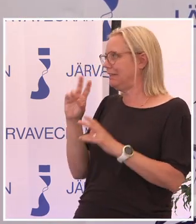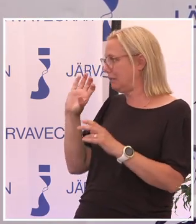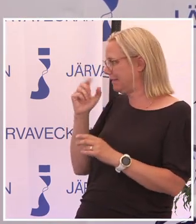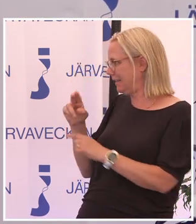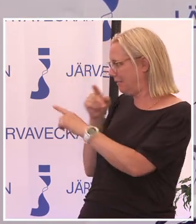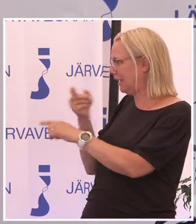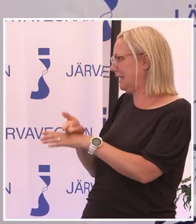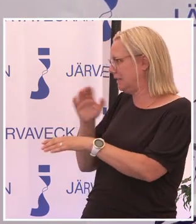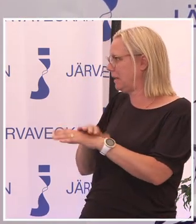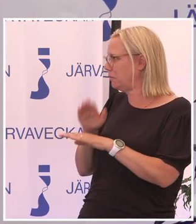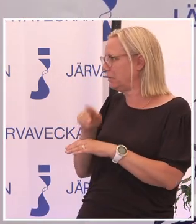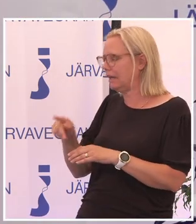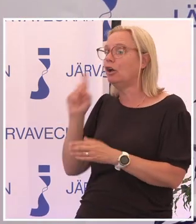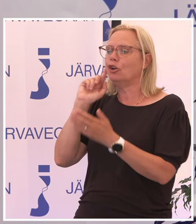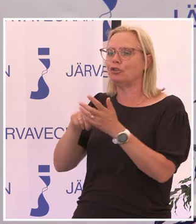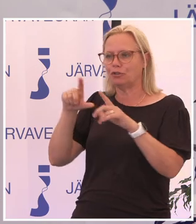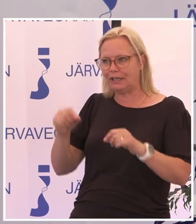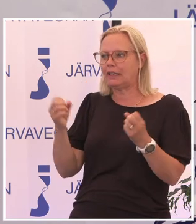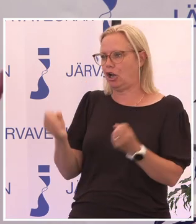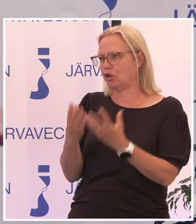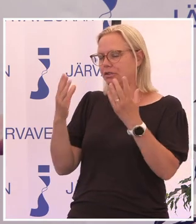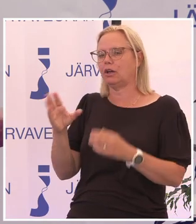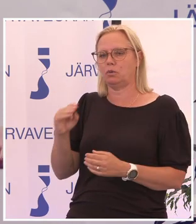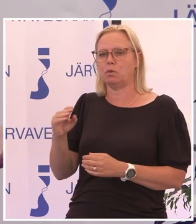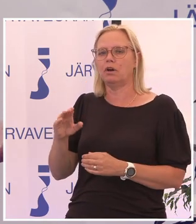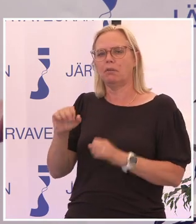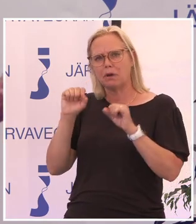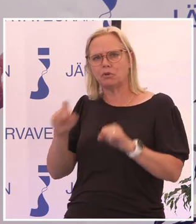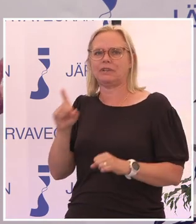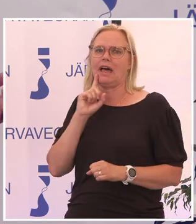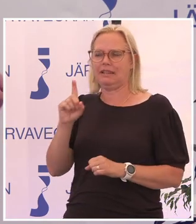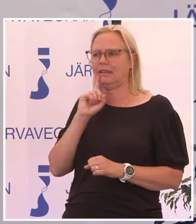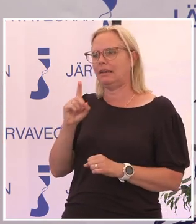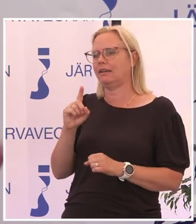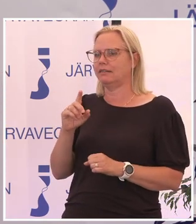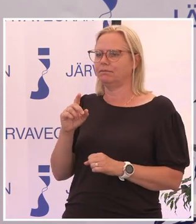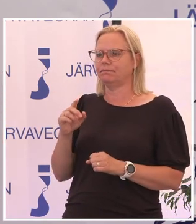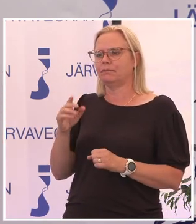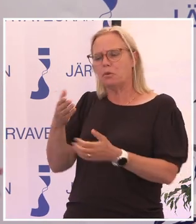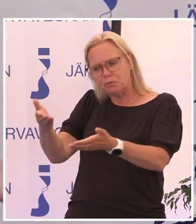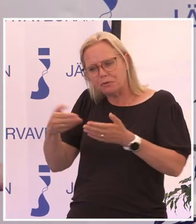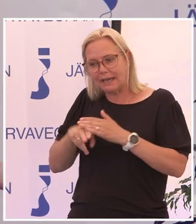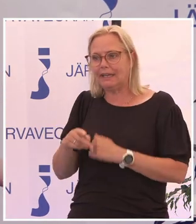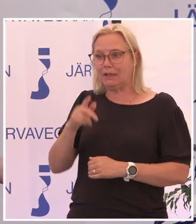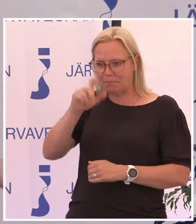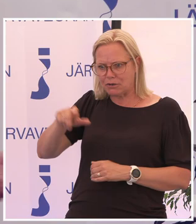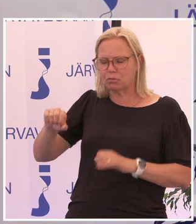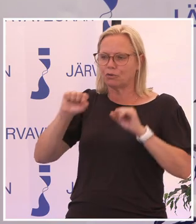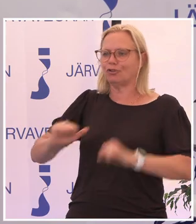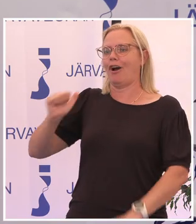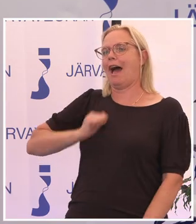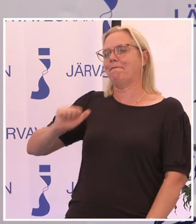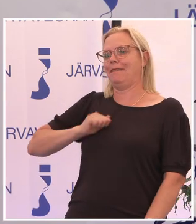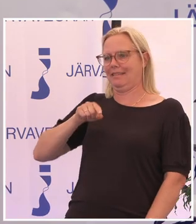annat är expert på, att för att man ska hitta lösningar så finns det ju, man måste ju alltid bättre bjuda in den som ska använda dem.